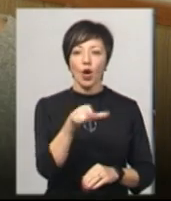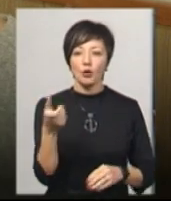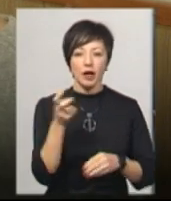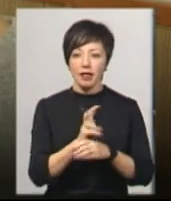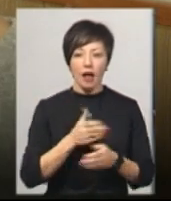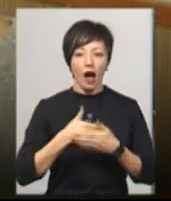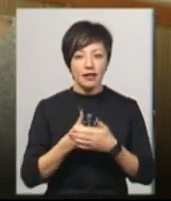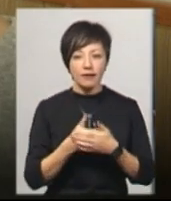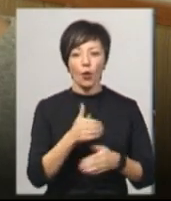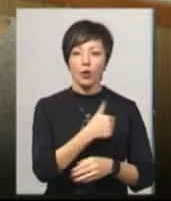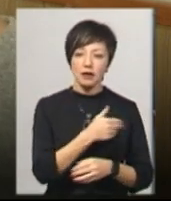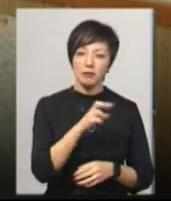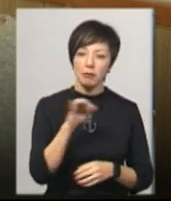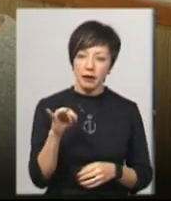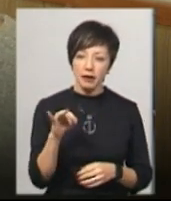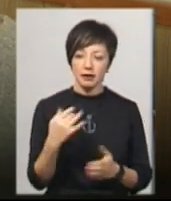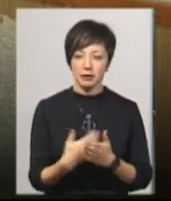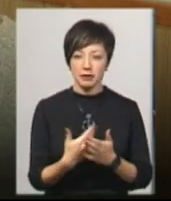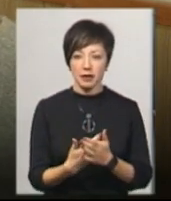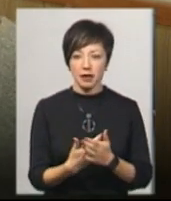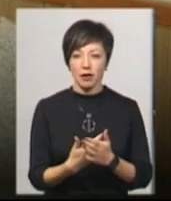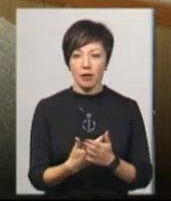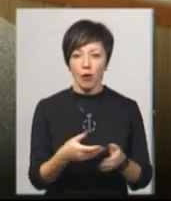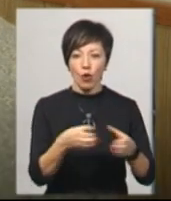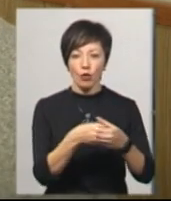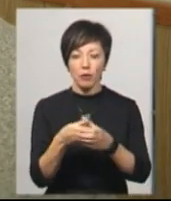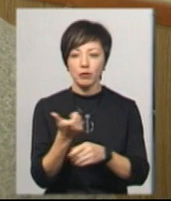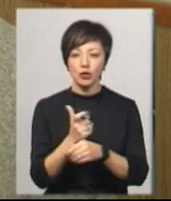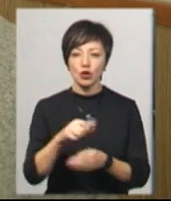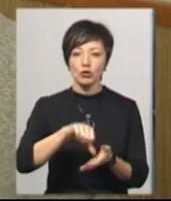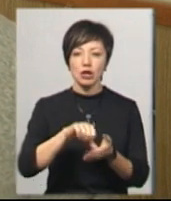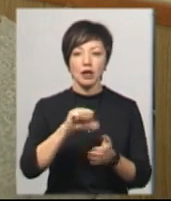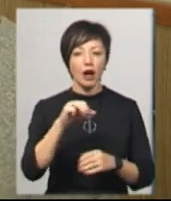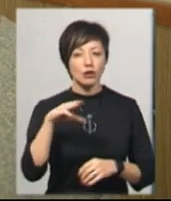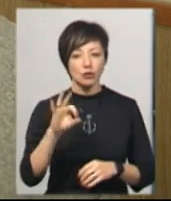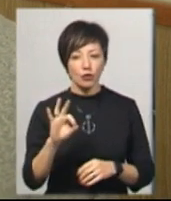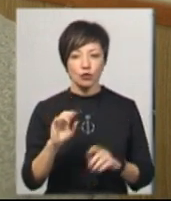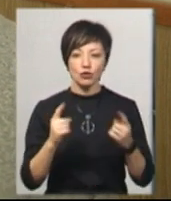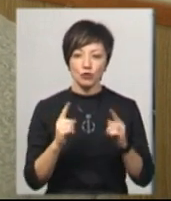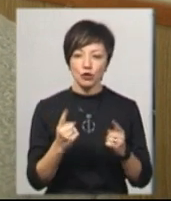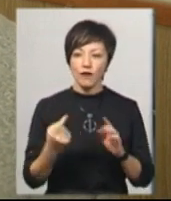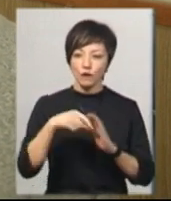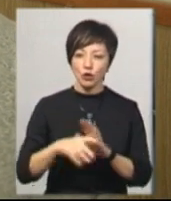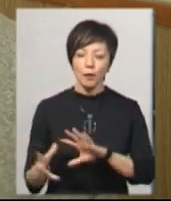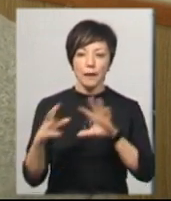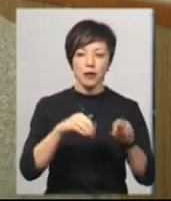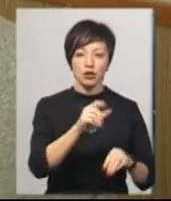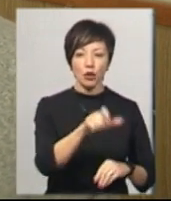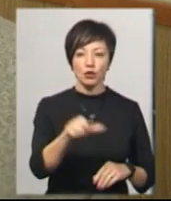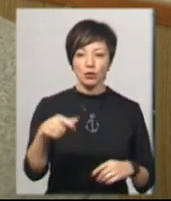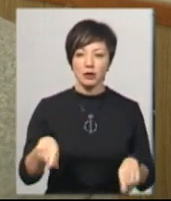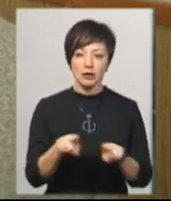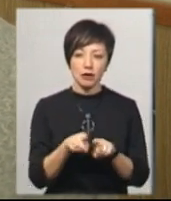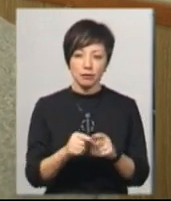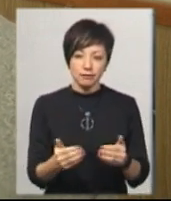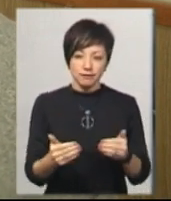активно, як би хотілося цього. Якщо брати по цільових групах, то це збільшу йдуть учасники АТО, чомусь внутрішньопереміщені особи таку